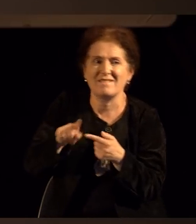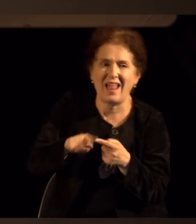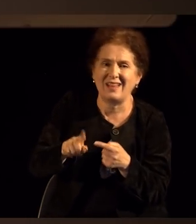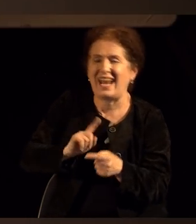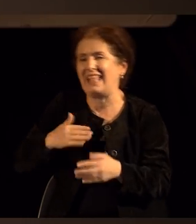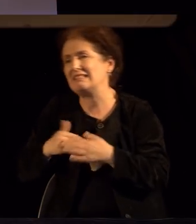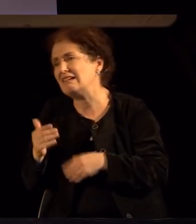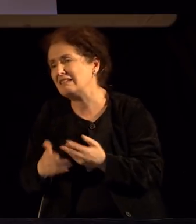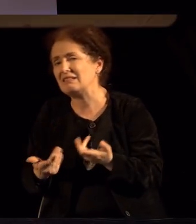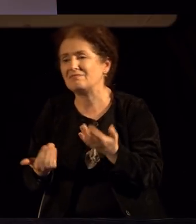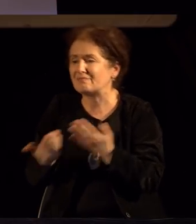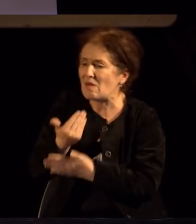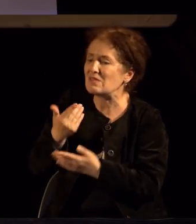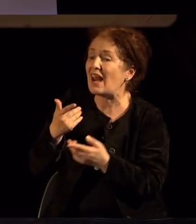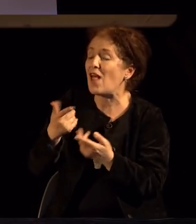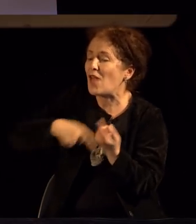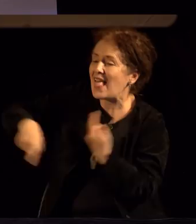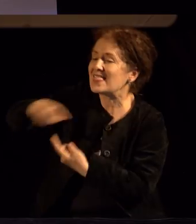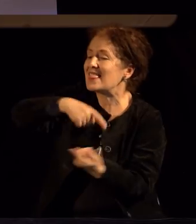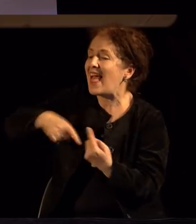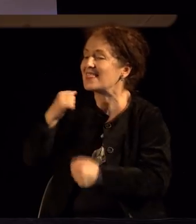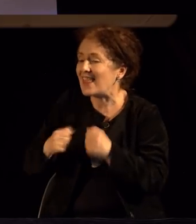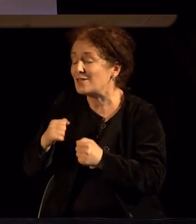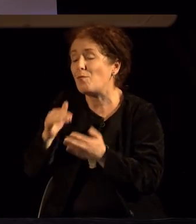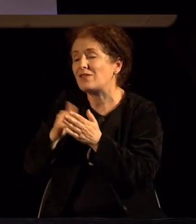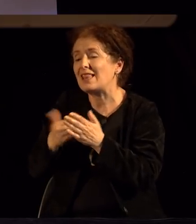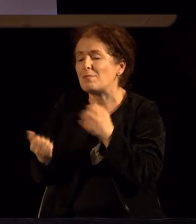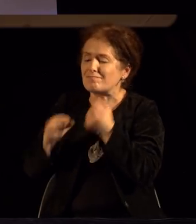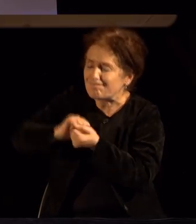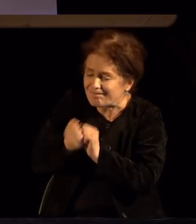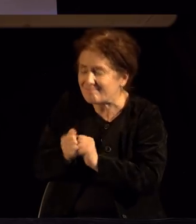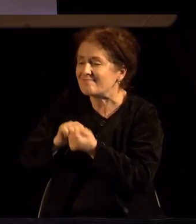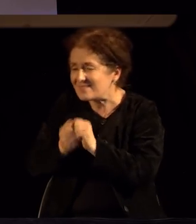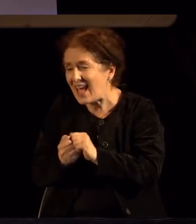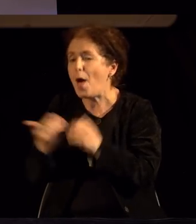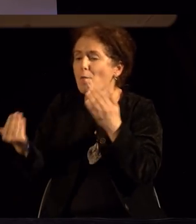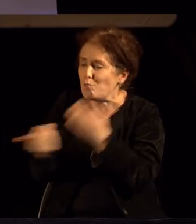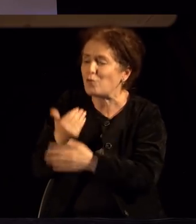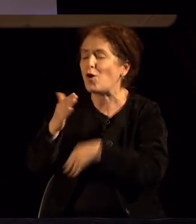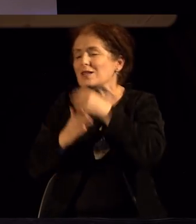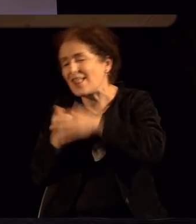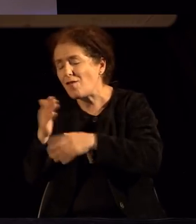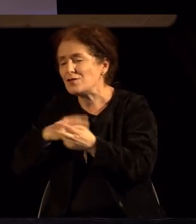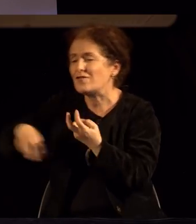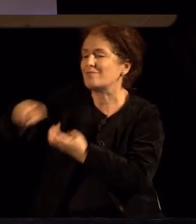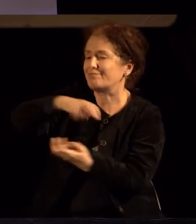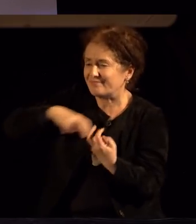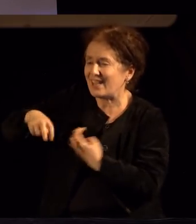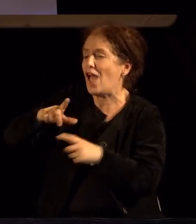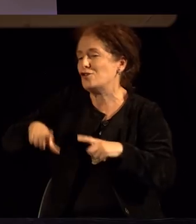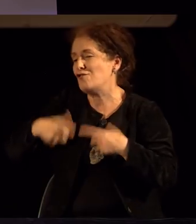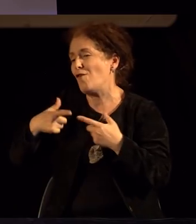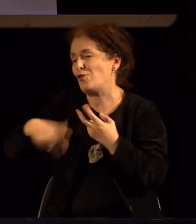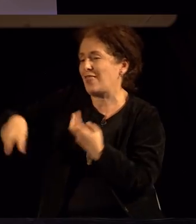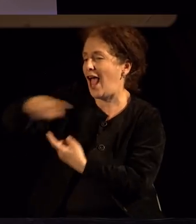незадоволство. Повторно треба да вложиме напор, труд, за да можеме повторно да бидеме задоволство и така цел живот ни се